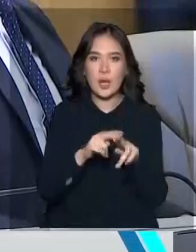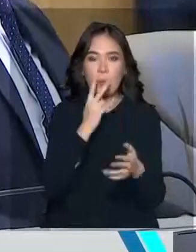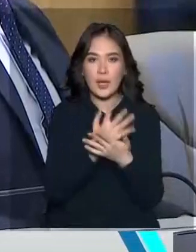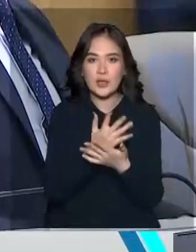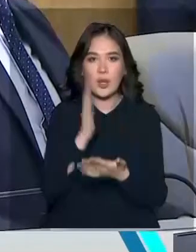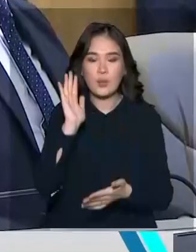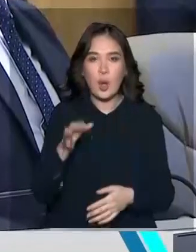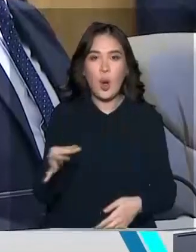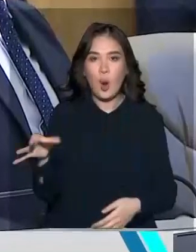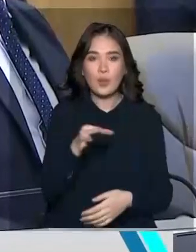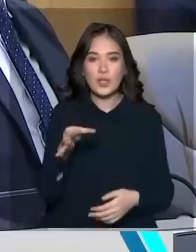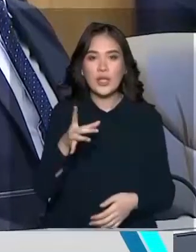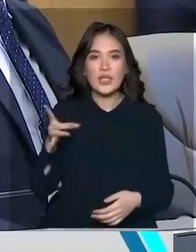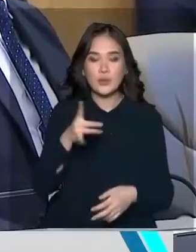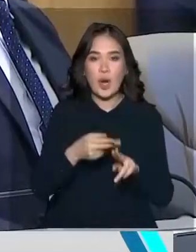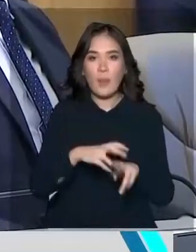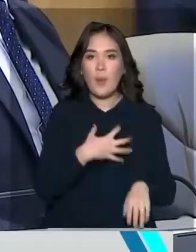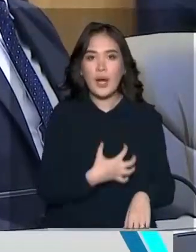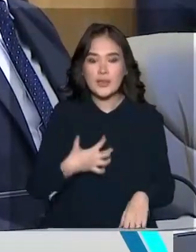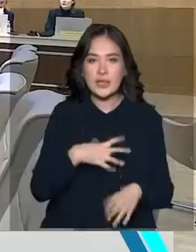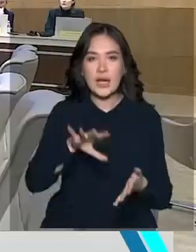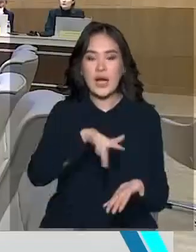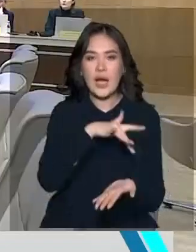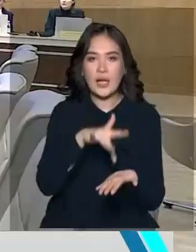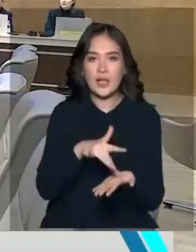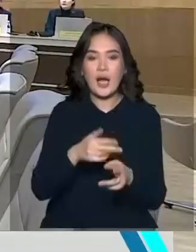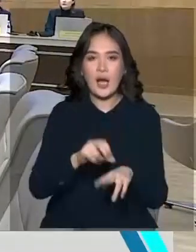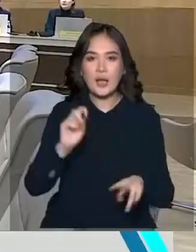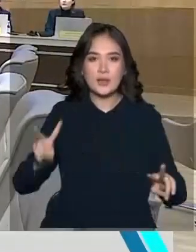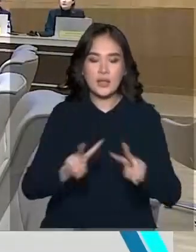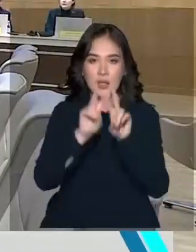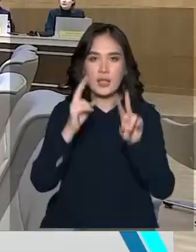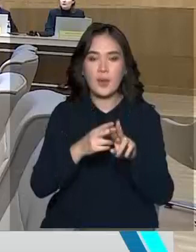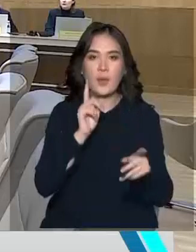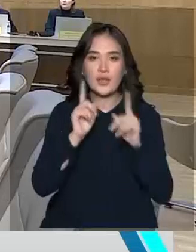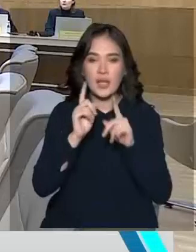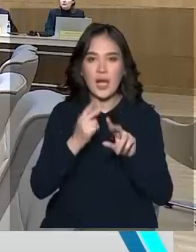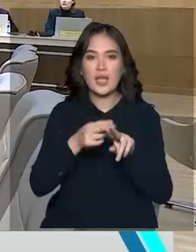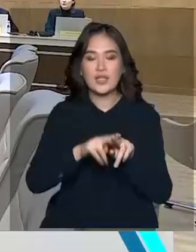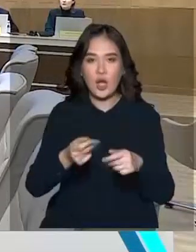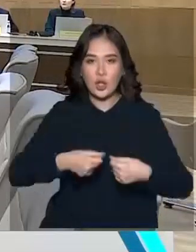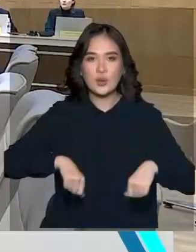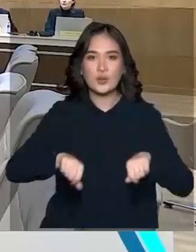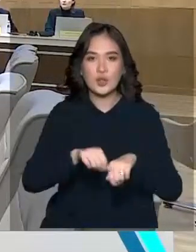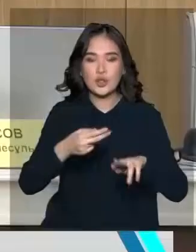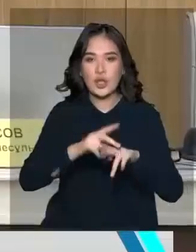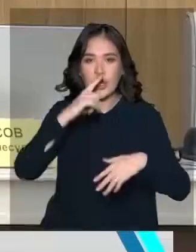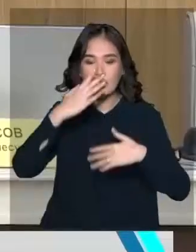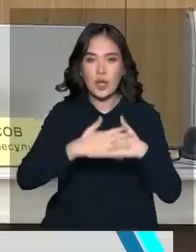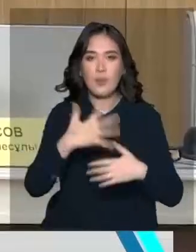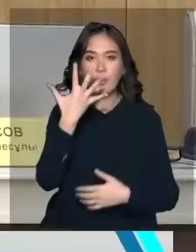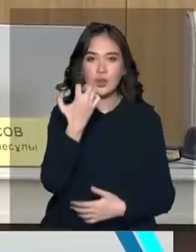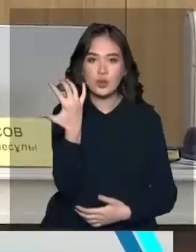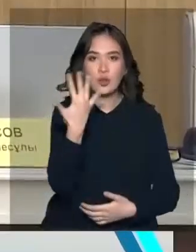Сондаяқ обыстардың республикалық маңыз бар қағылардың және Астананың мәслиқаттарына саяси үйімсіз жекелей түсіп жатқандарға